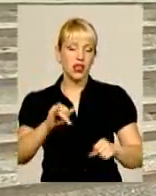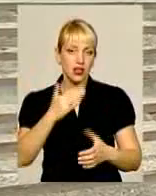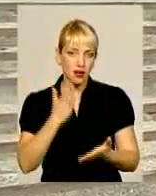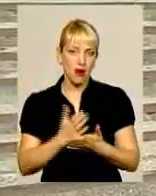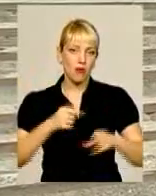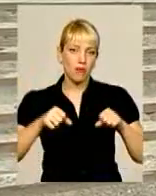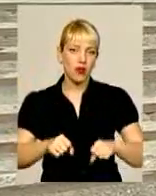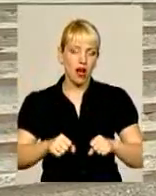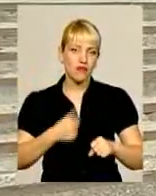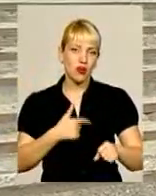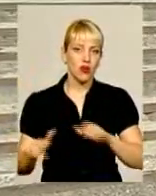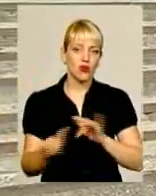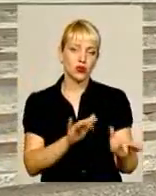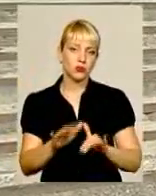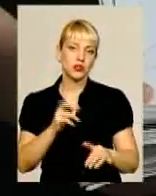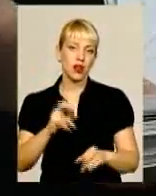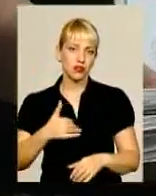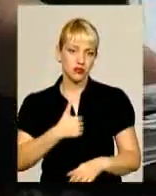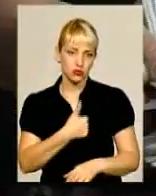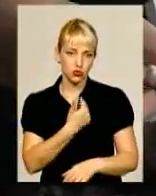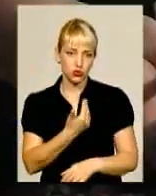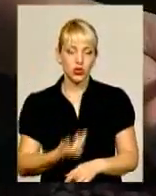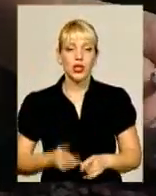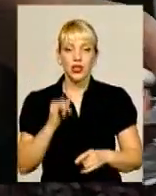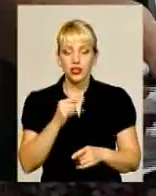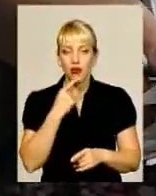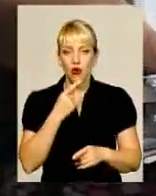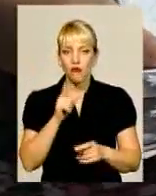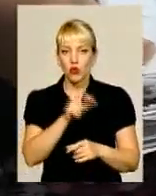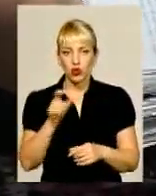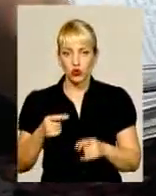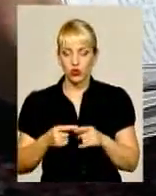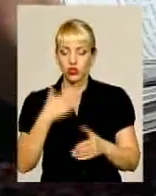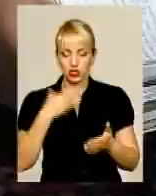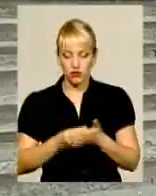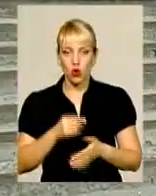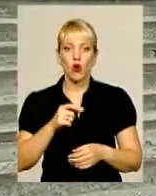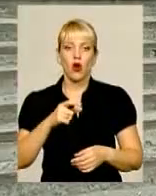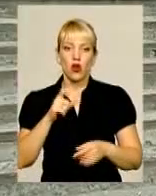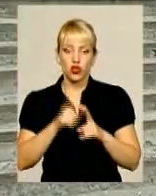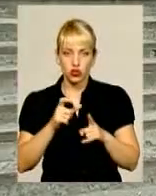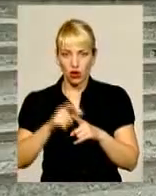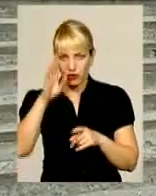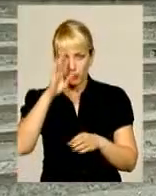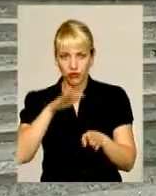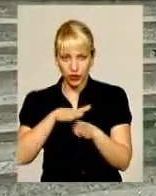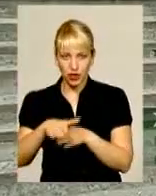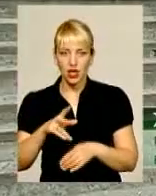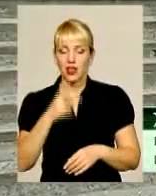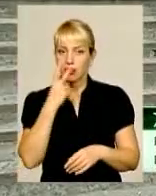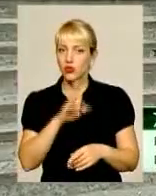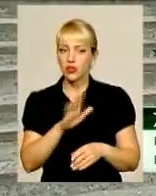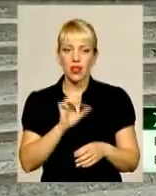маю право розпоряджатися ним на свій розсуд. Як стверджують туташні мешканці, свого слова він дотримав. Дивлячись на те, що він не